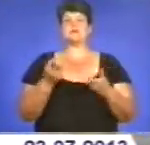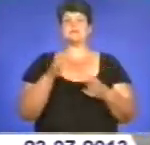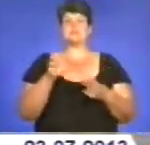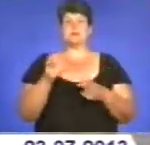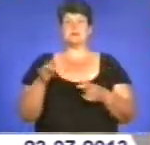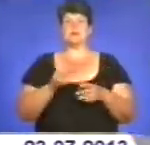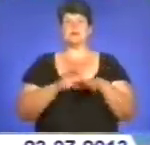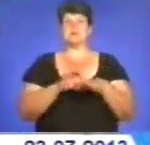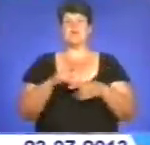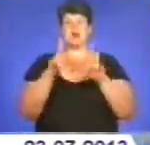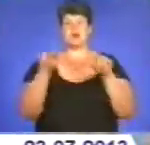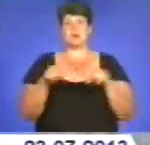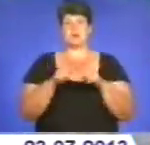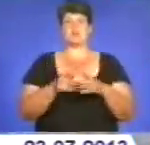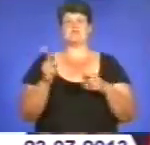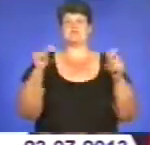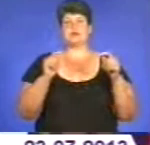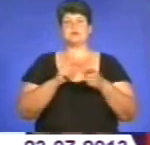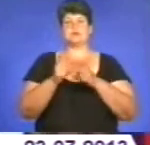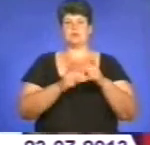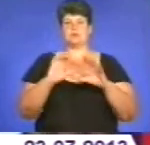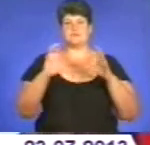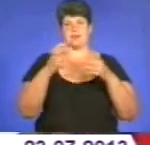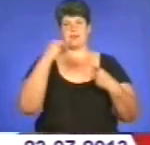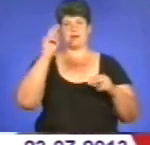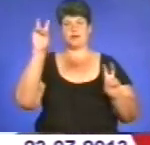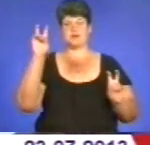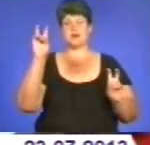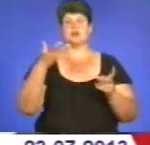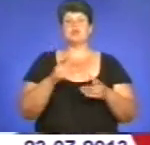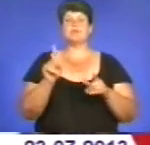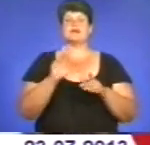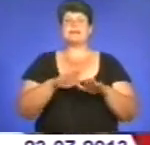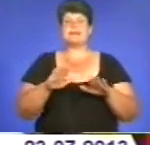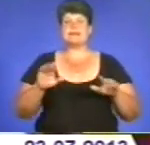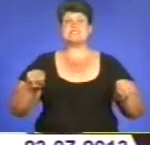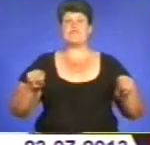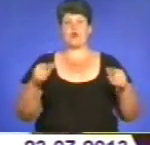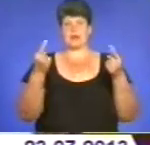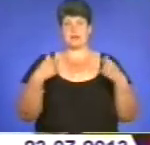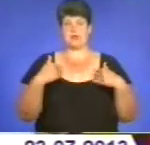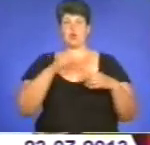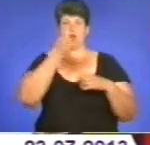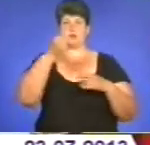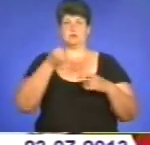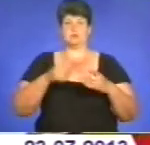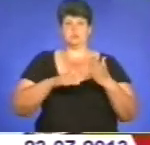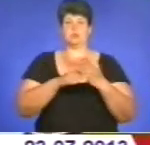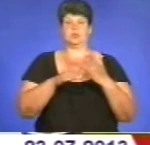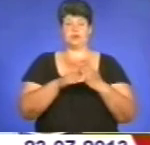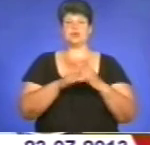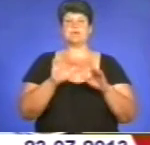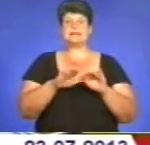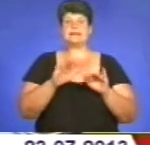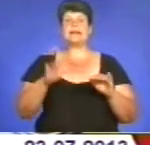в рамках фестивалю «Змінимо світ на краще». Щоб діти створили, а ми доросли допомагаємо, толерантне середовище, щоб діти